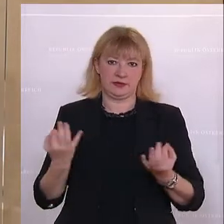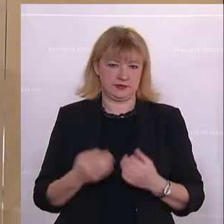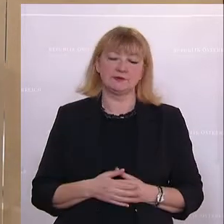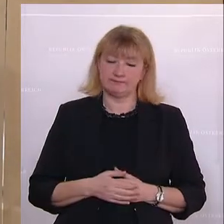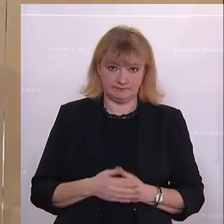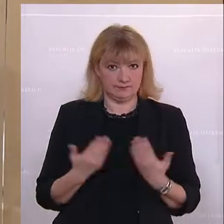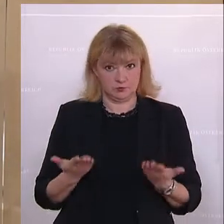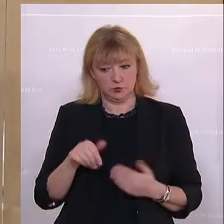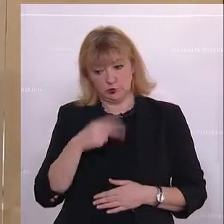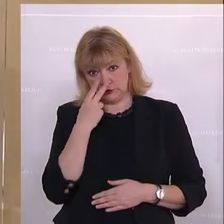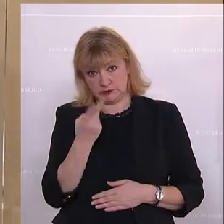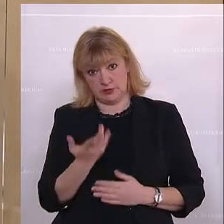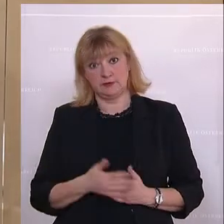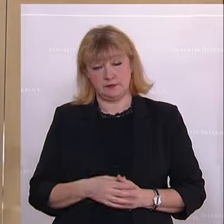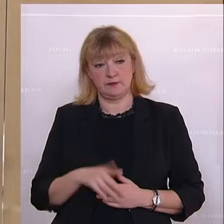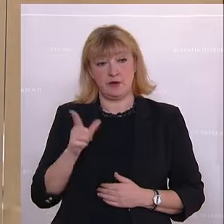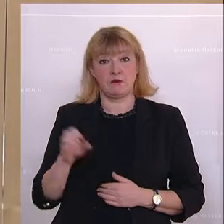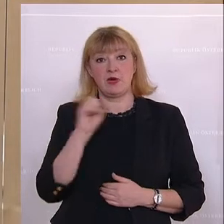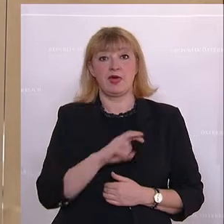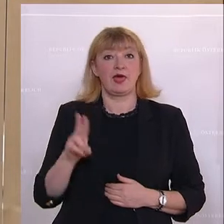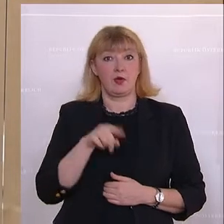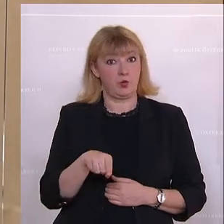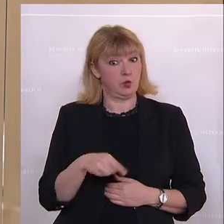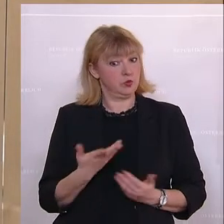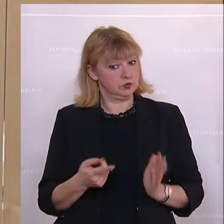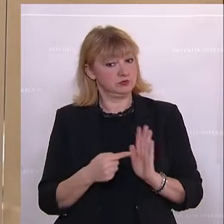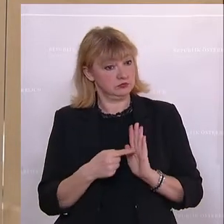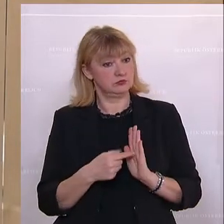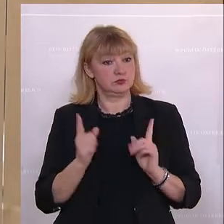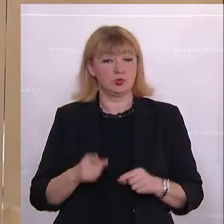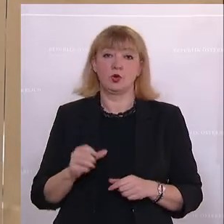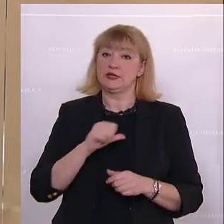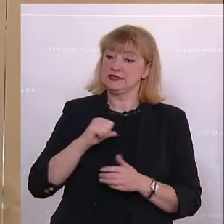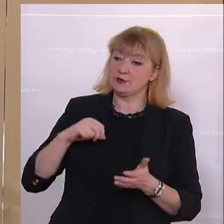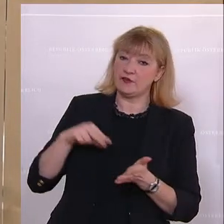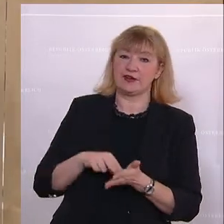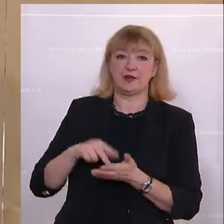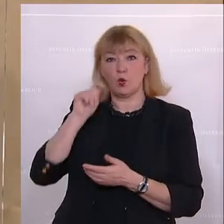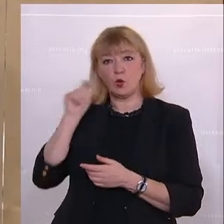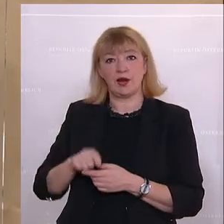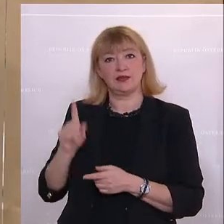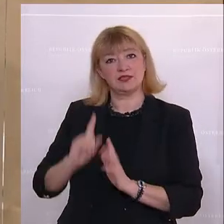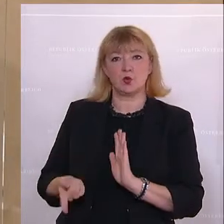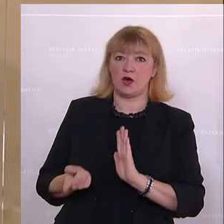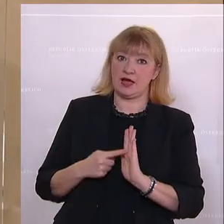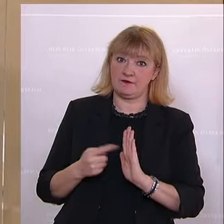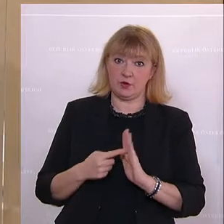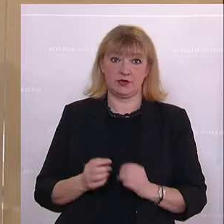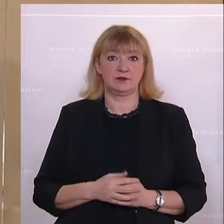sehen. Dabei ist aber gerade die Europäische Union berufen, die Souveränität der Ukraine einzufordern.